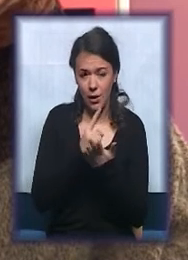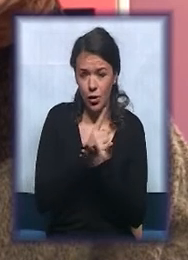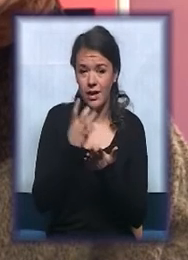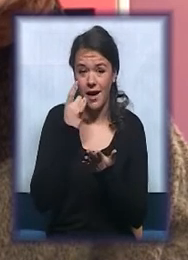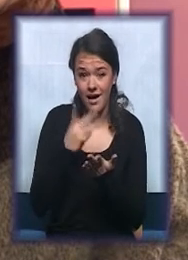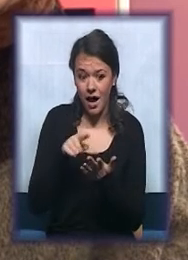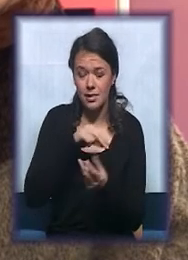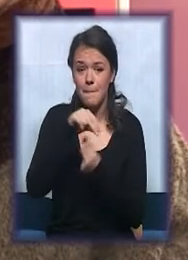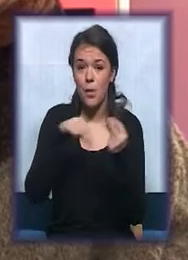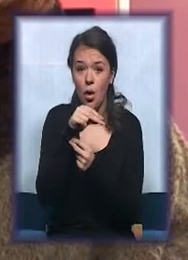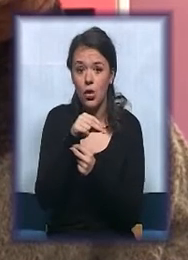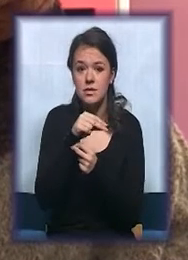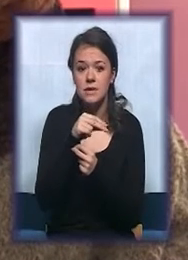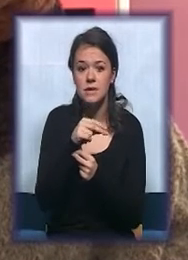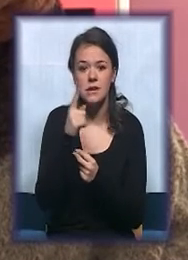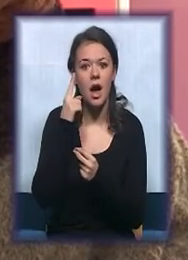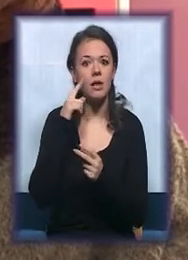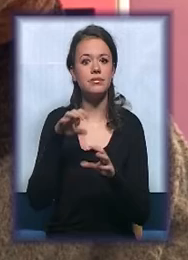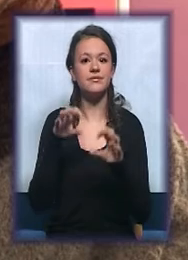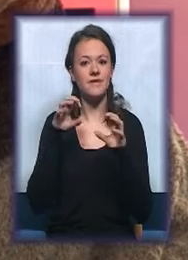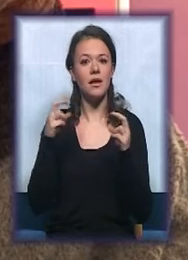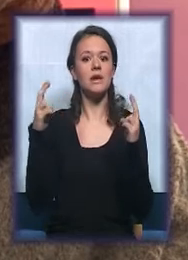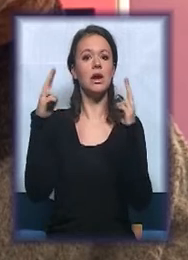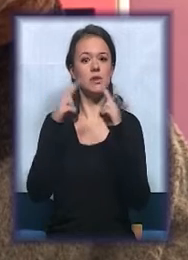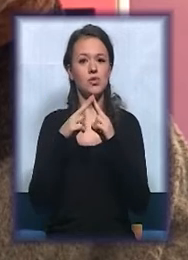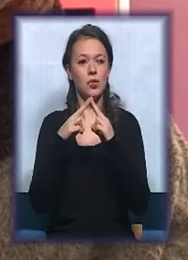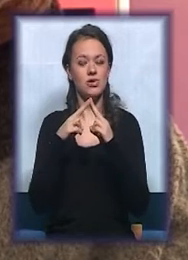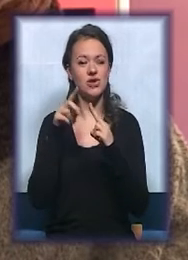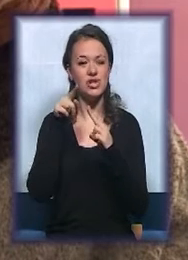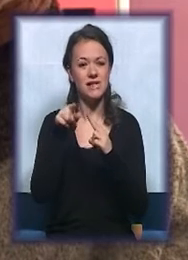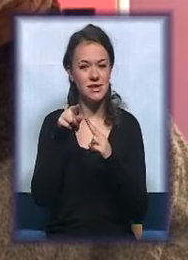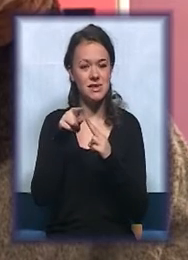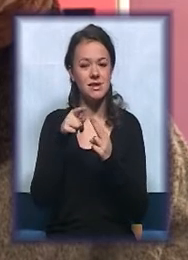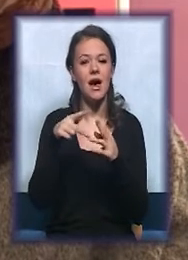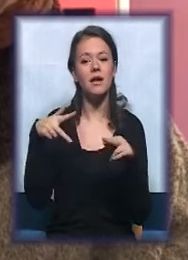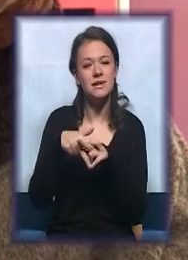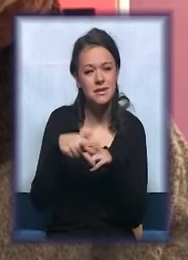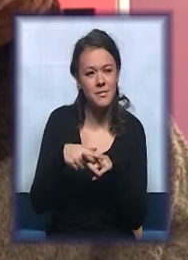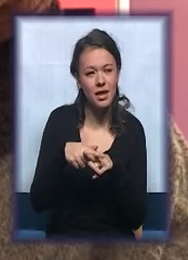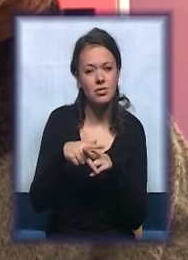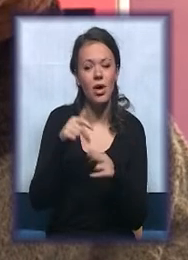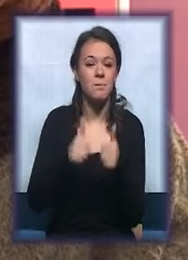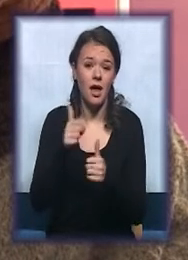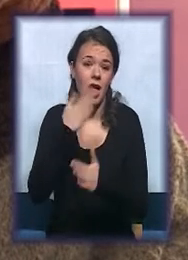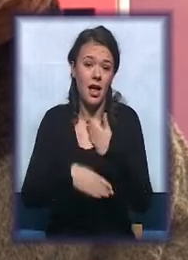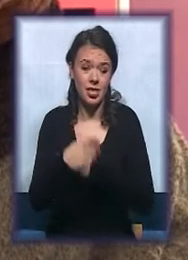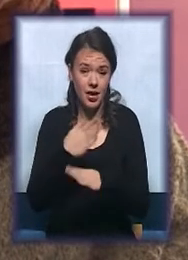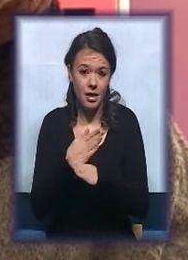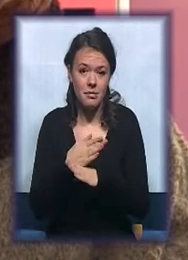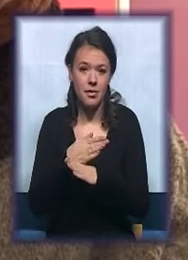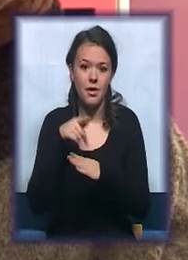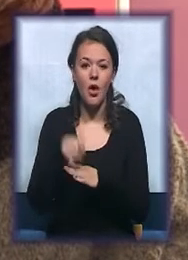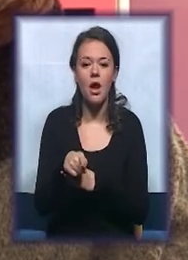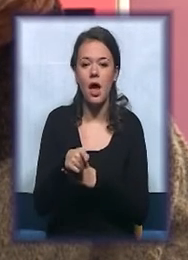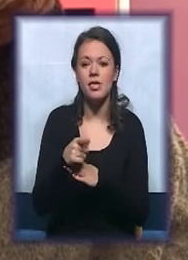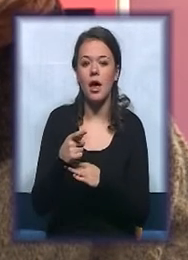porodica suoči sa diagnozom, odgovarajući smetnji ili hendikepa, ona je pogođena.